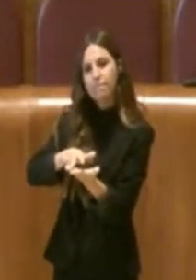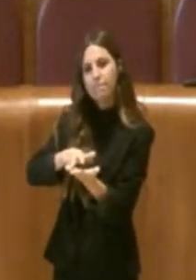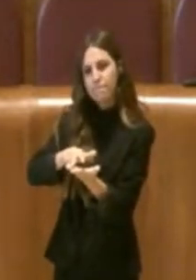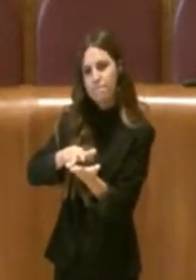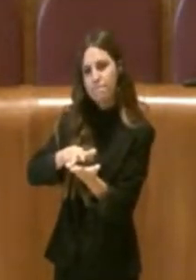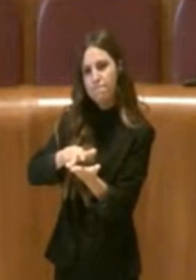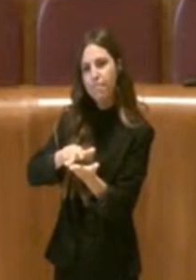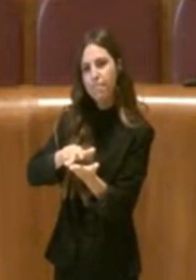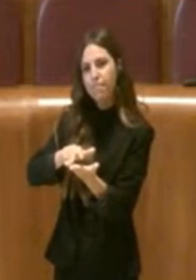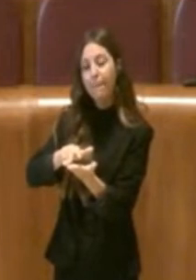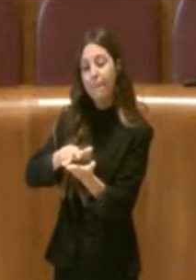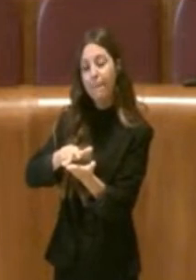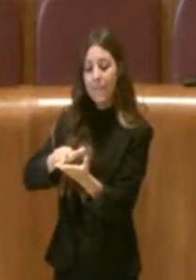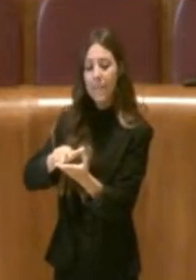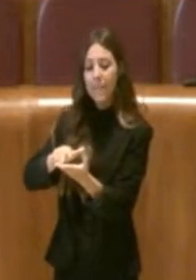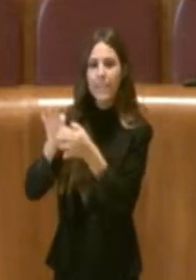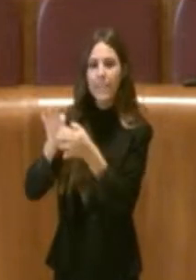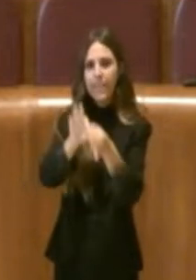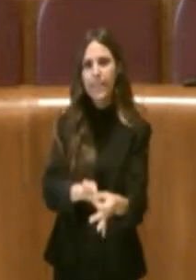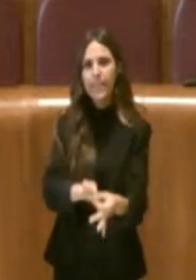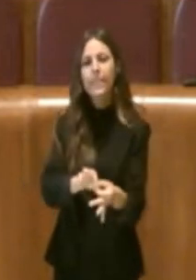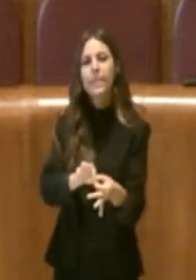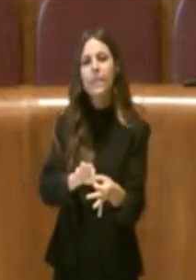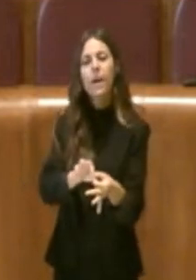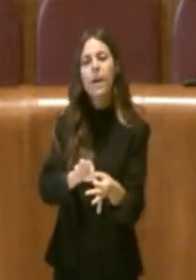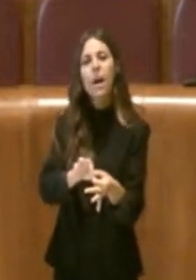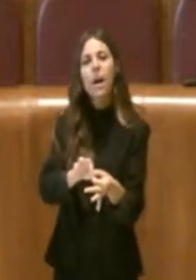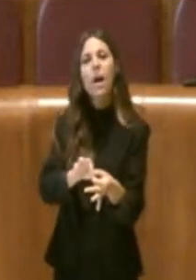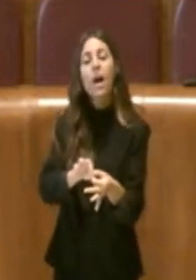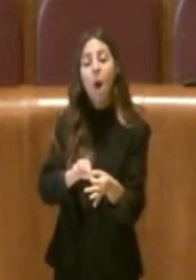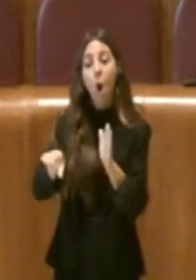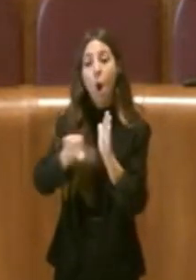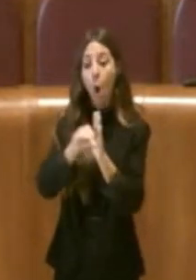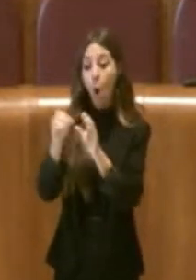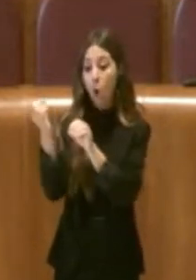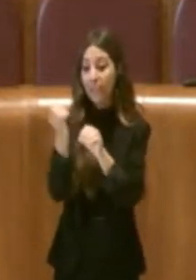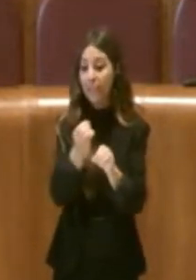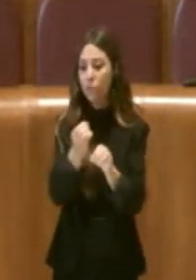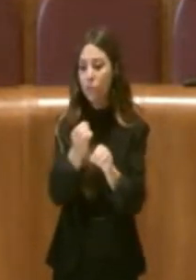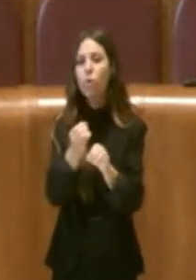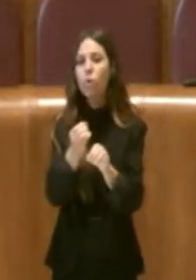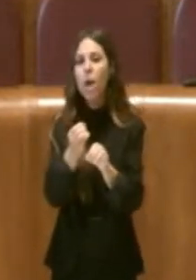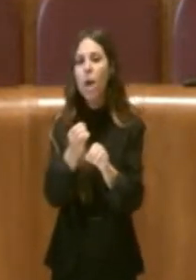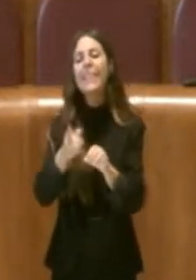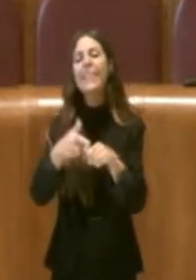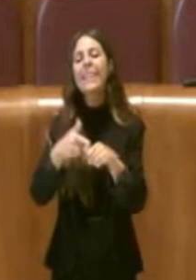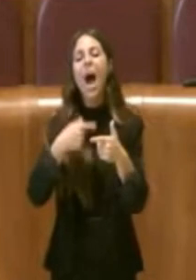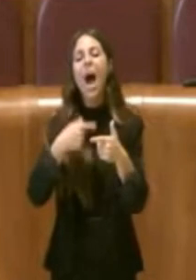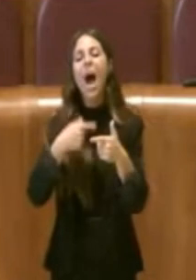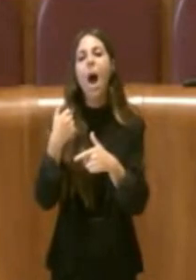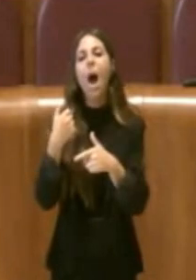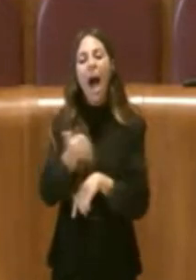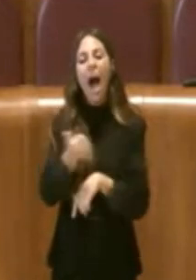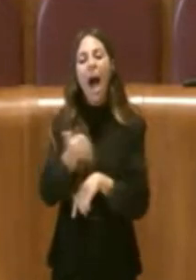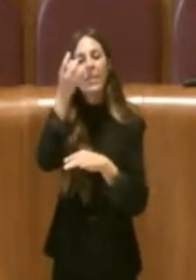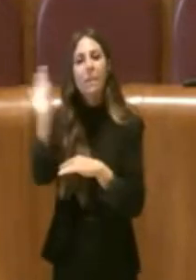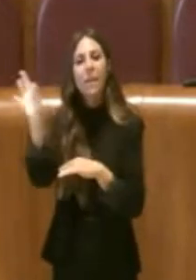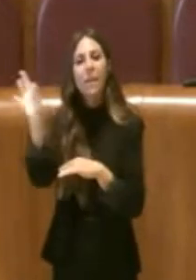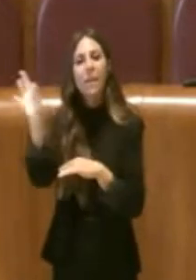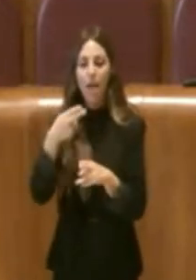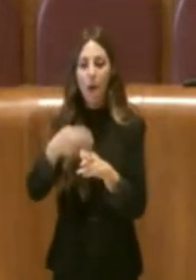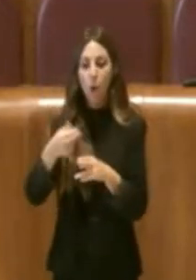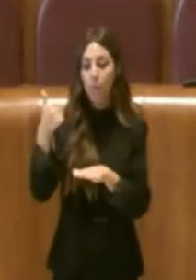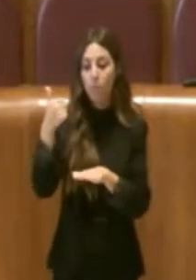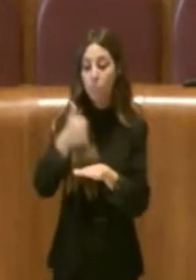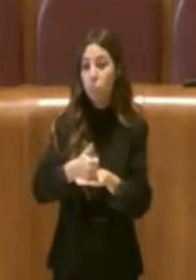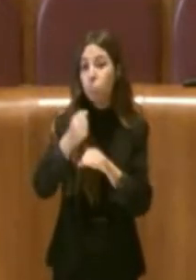legata alla revisione della nostra Costituzione e quindi di dare un'autonomia speciale a Roma Capitale